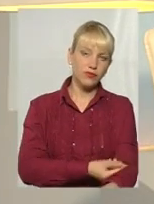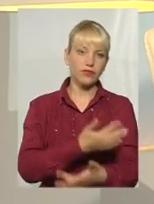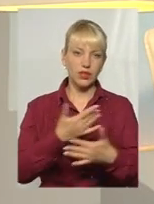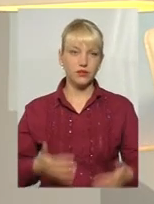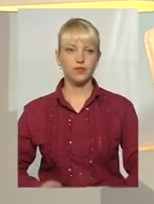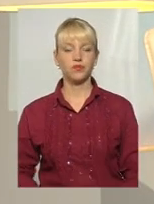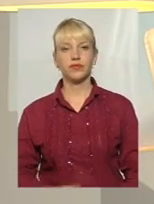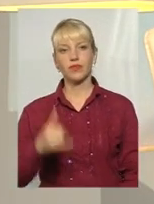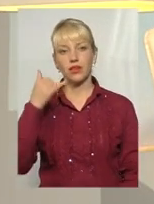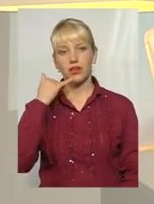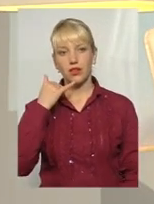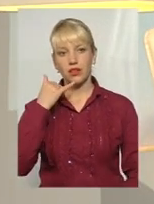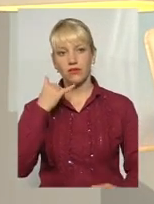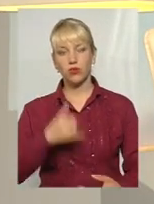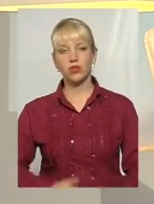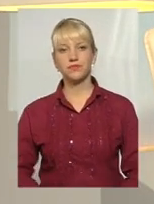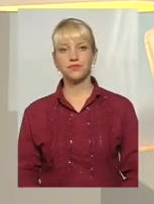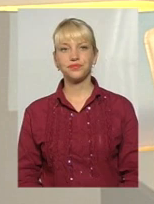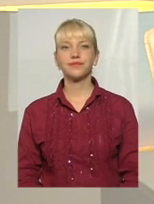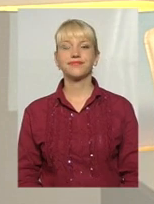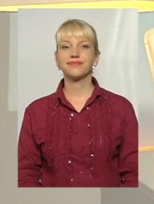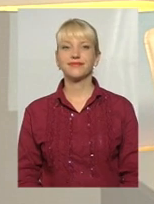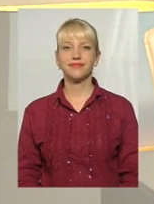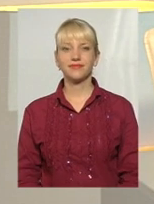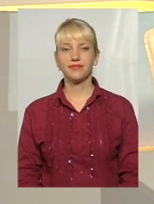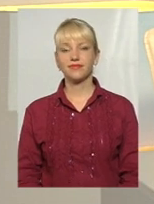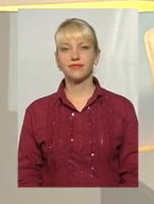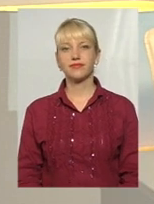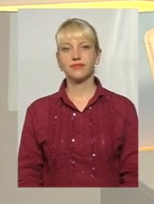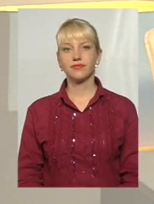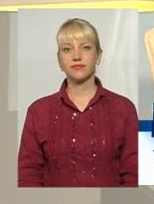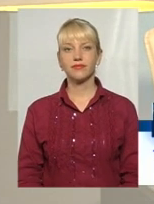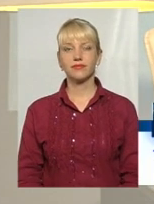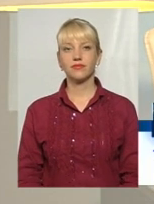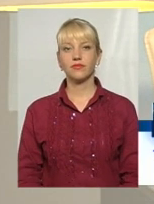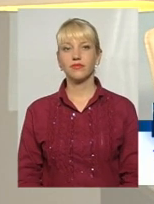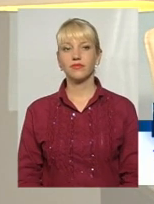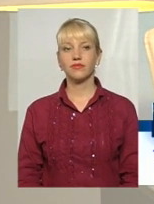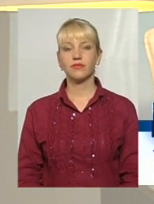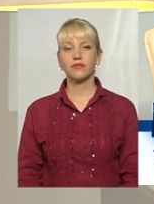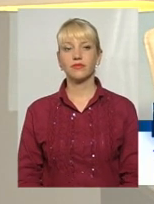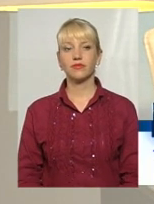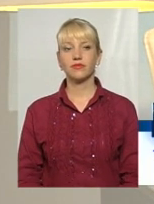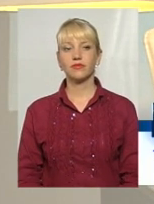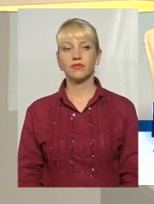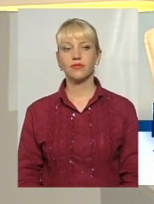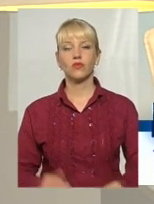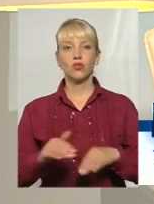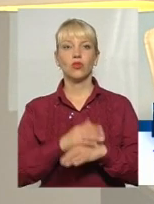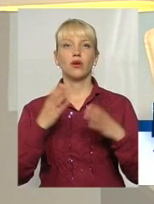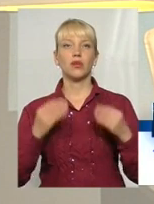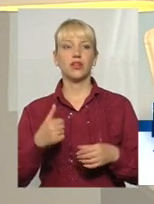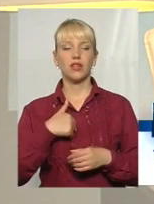Поговоримо згодом, як це має бути. Насамперед дзвінки 61960. Слухаємо вас, говоріть, будь ласка. Алло, доброго дня.